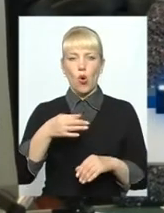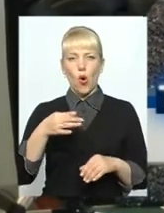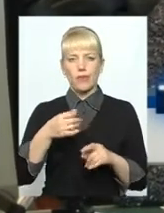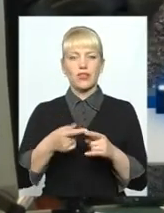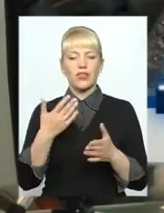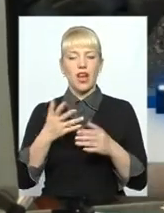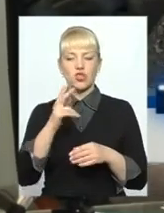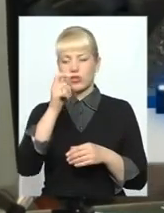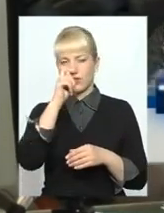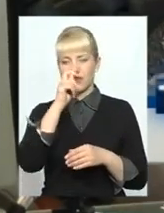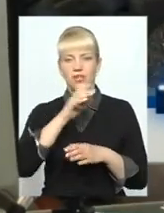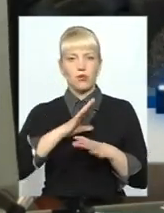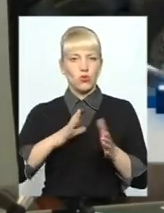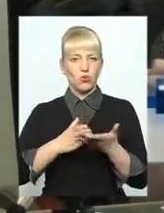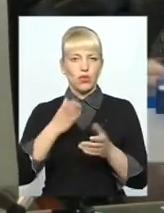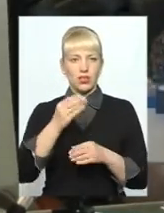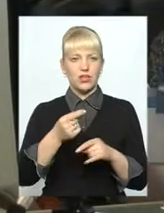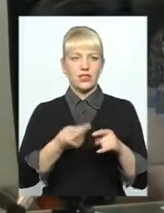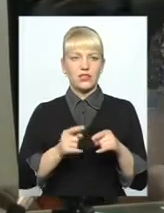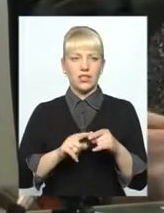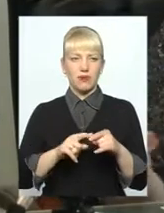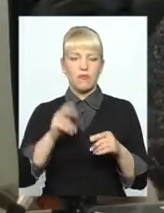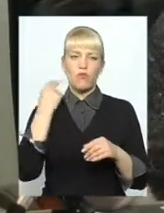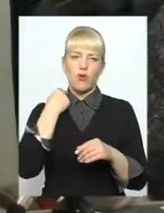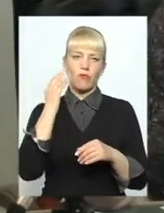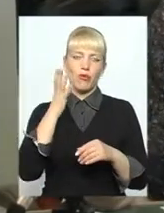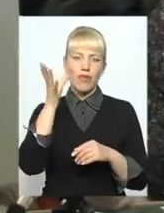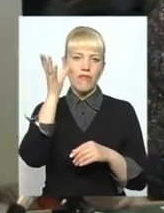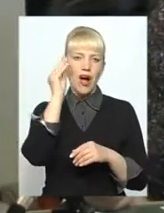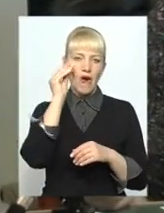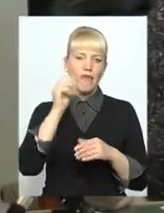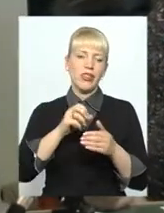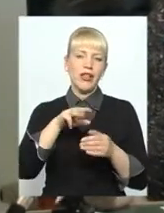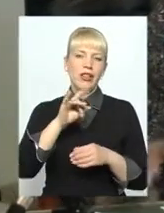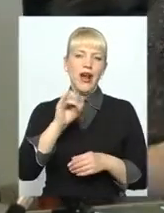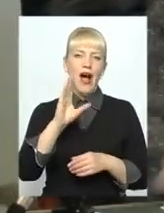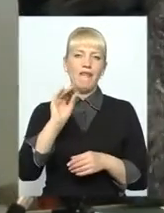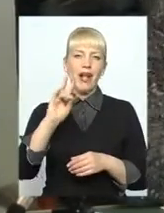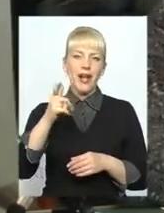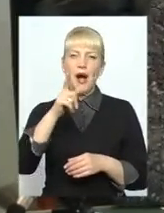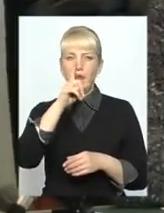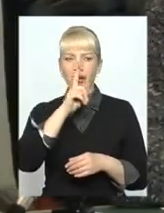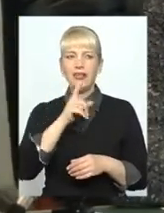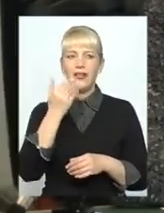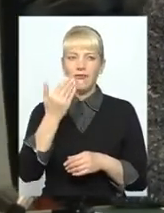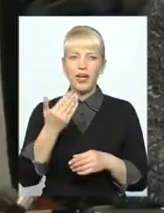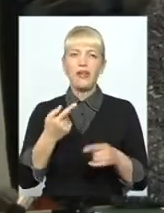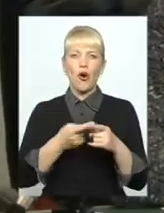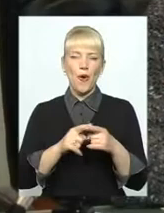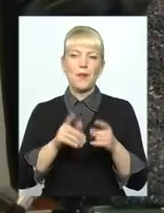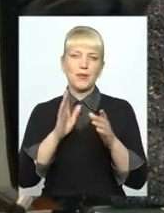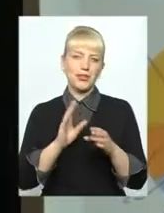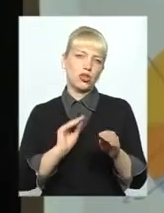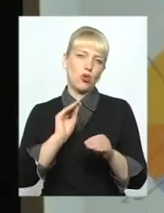місяці не доплатили, то цей борг буде врахований в рахунку за травень місяць. Тобто ви його в травні